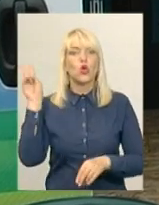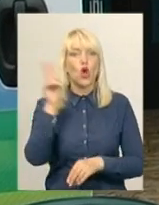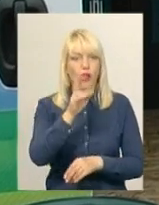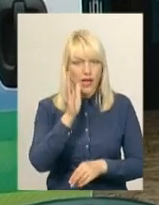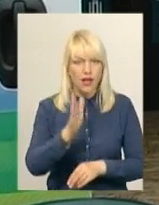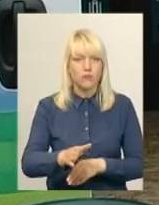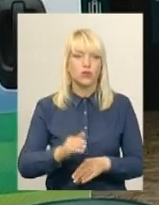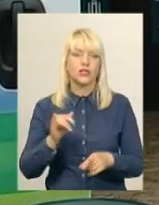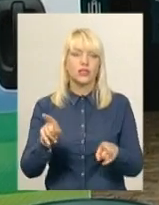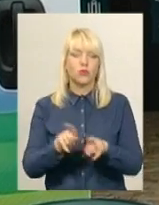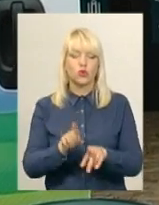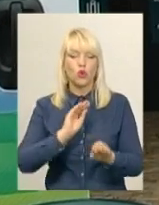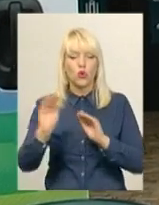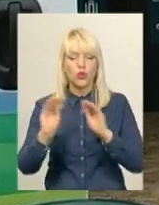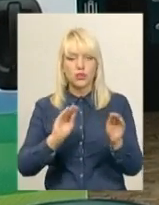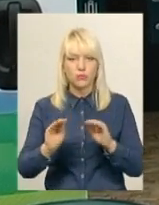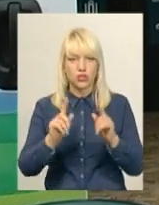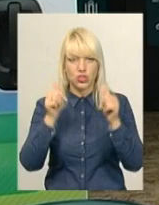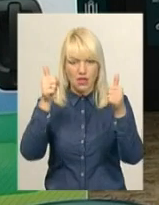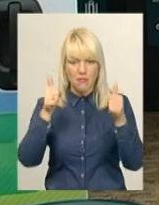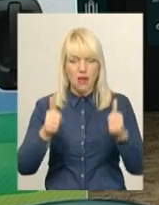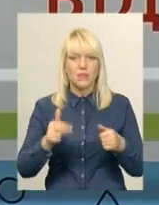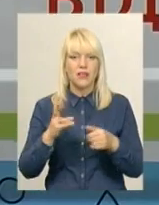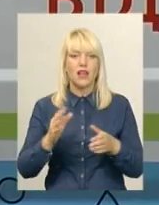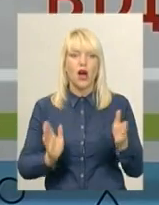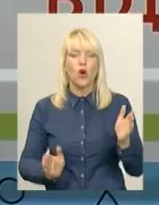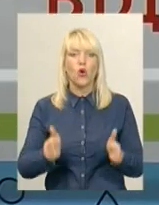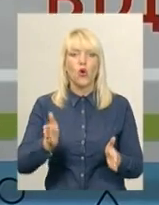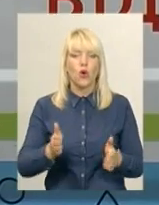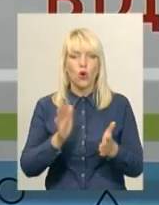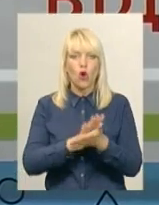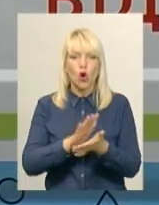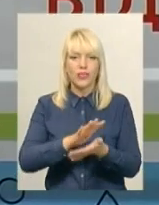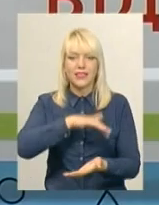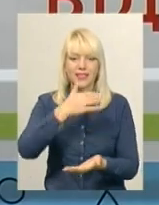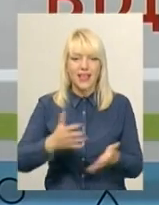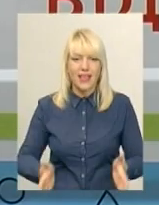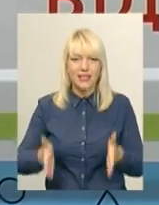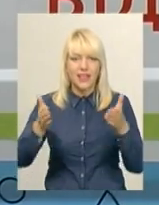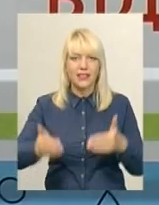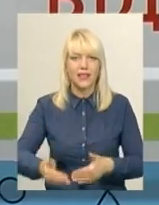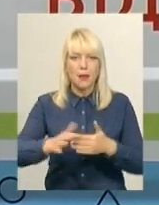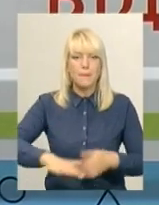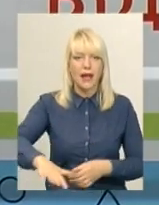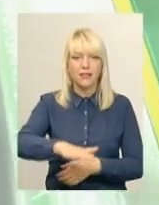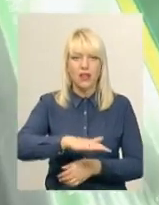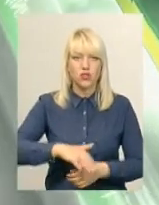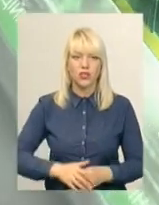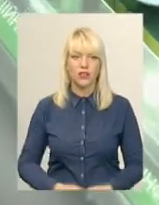міста, будуть розміщені банери на контейнерних майданчиках. Тетяна Працикар, Дем'ян Цегольник, новини Поділяцентр.